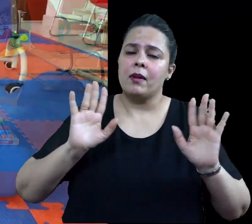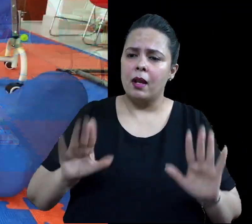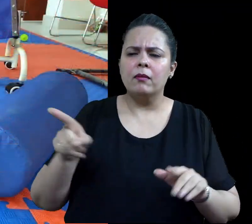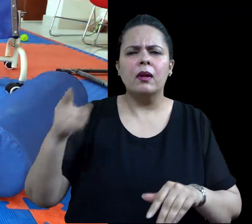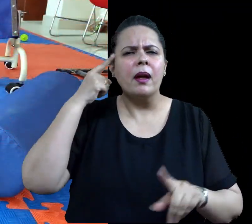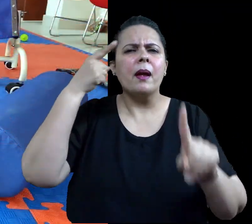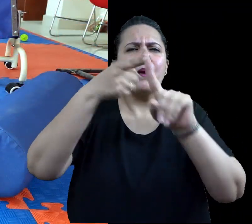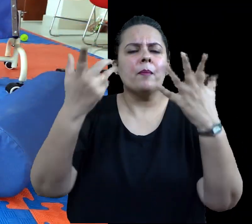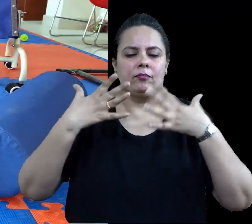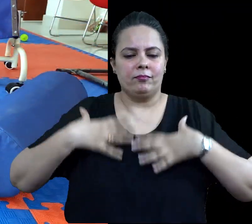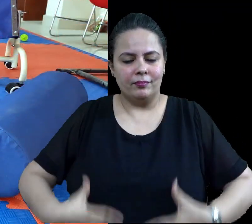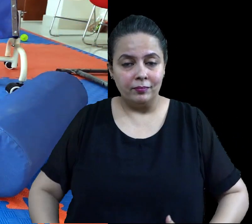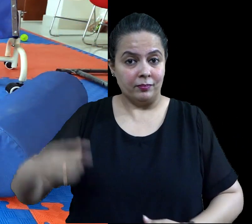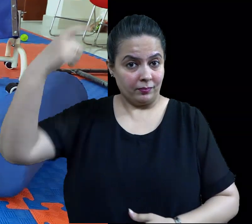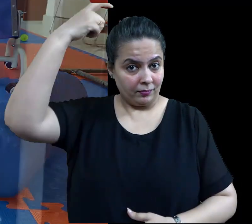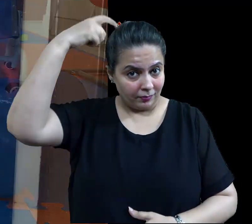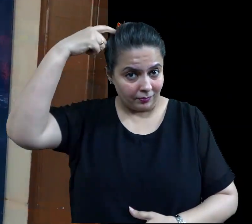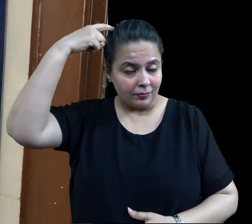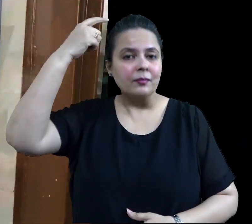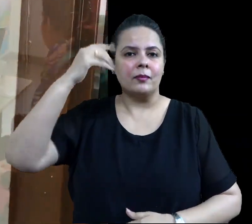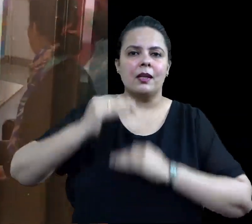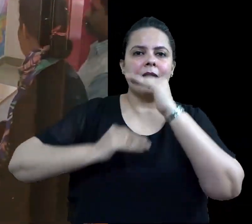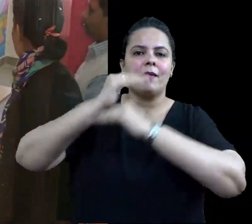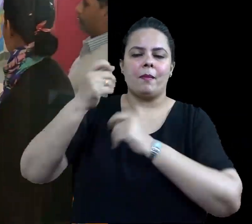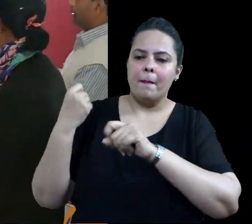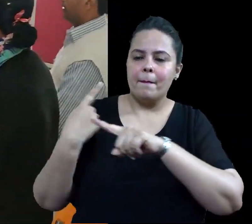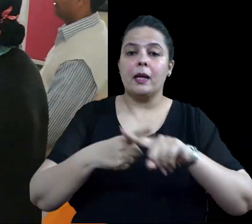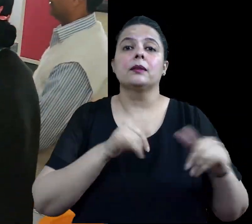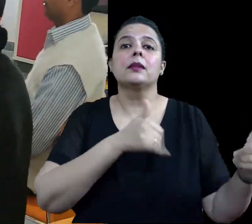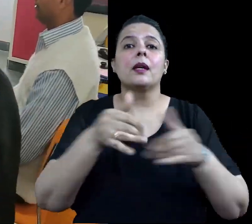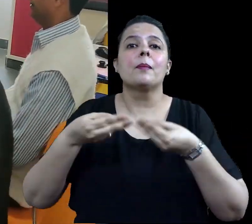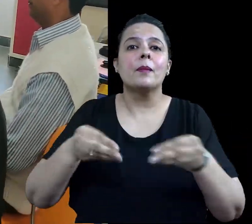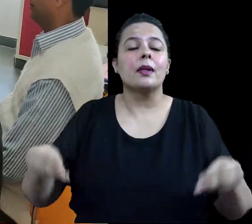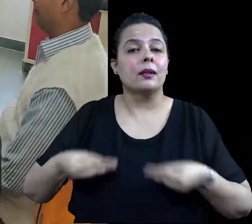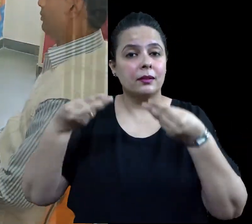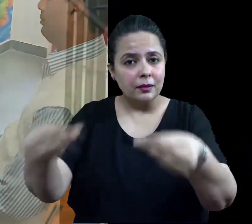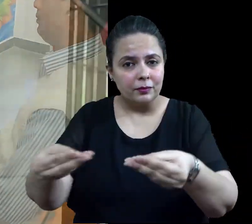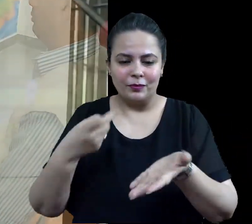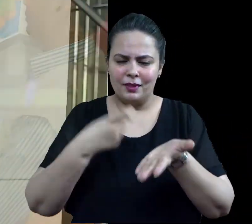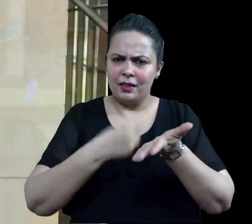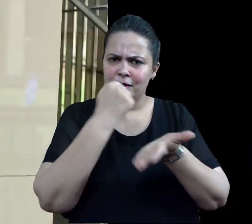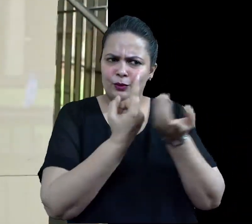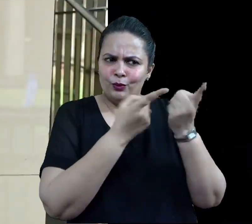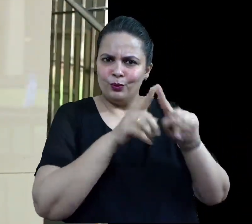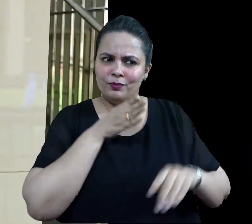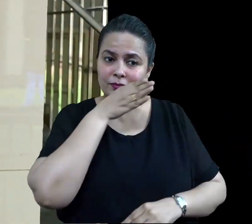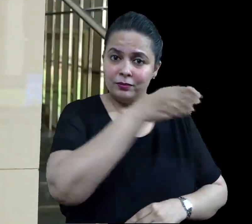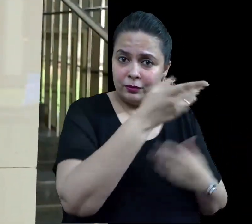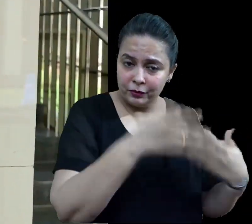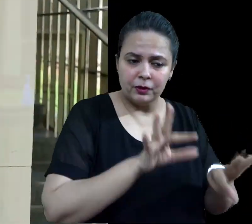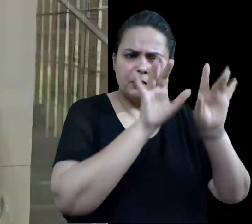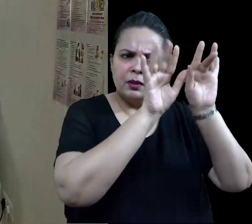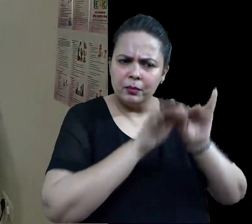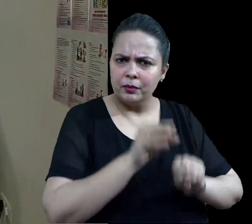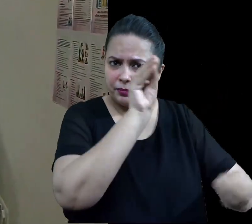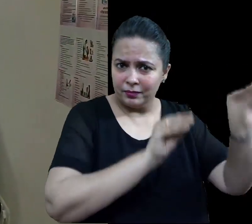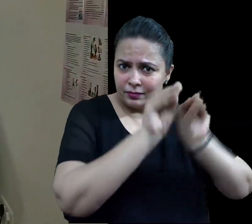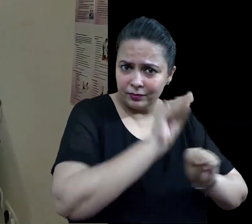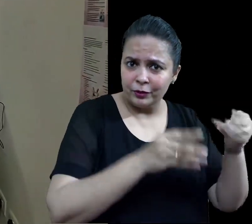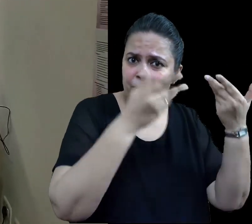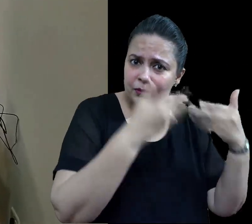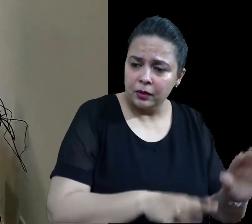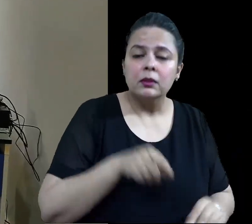शारिरिक और मानसिक विकास होगा। इस कक्ष में डिजिटल पंजी करन होगा, यहां बाल रोग विशेशग्य, नियूरोलोजिस्ट,